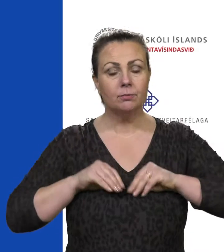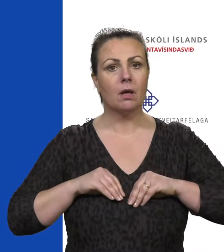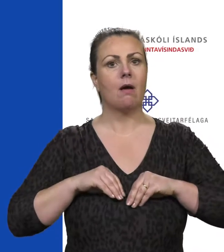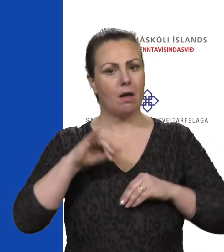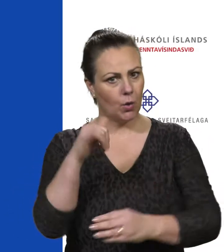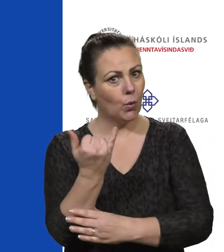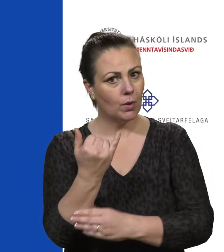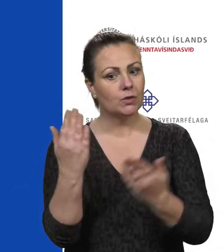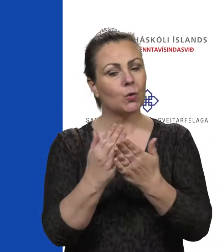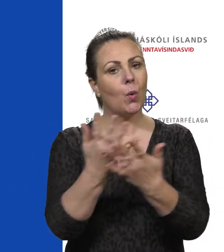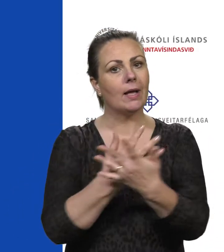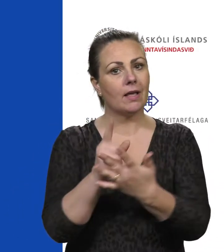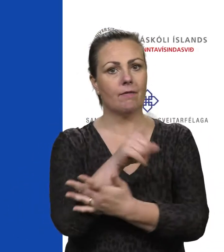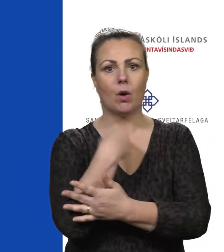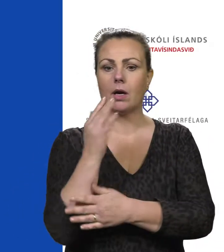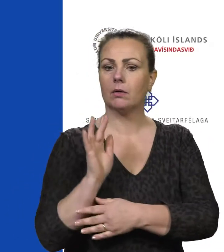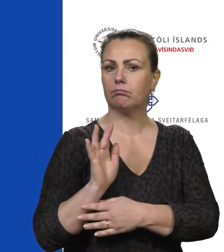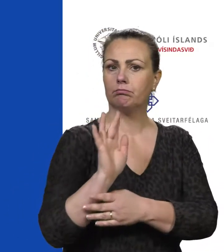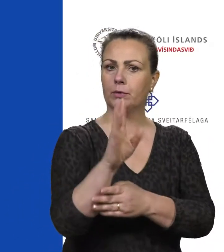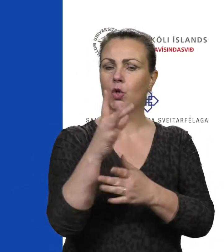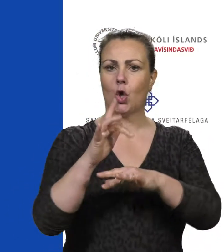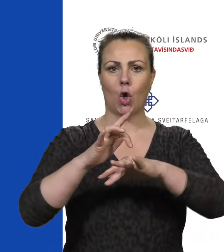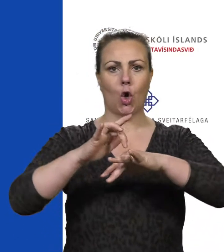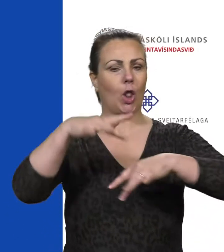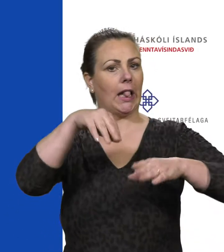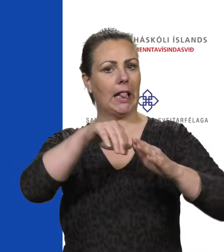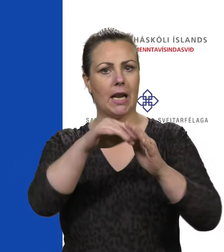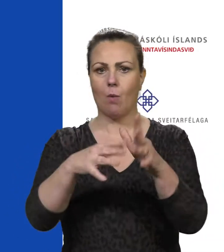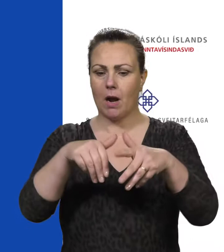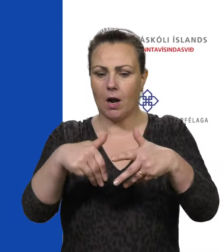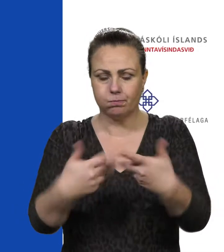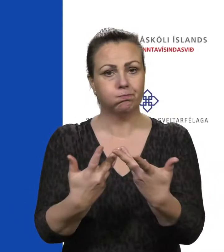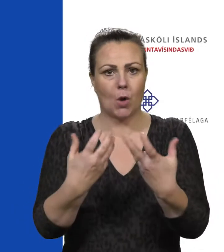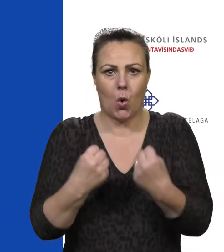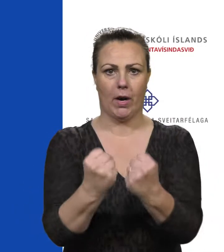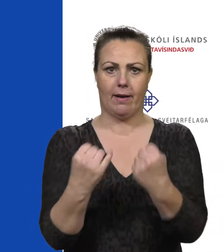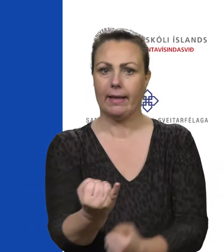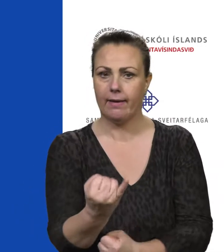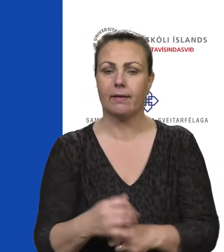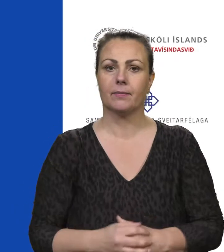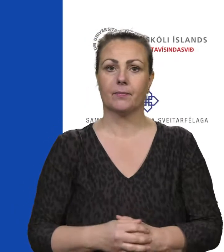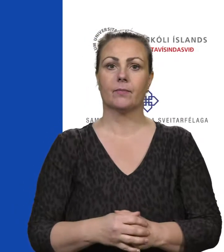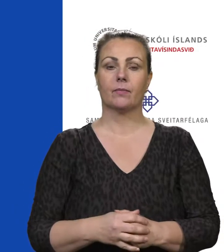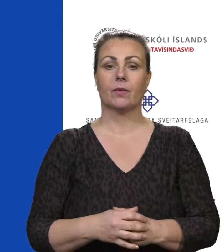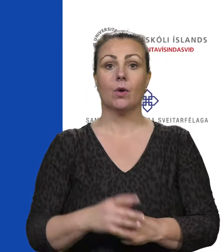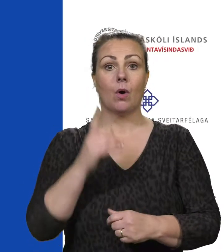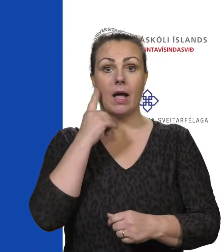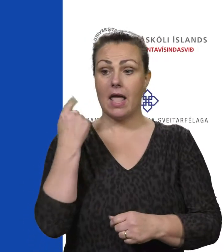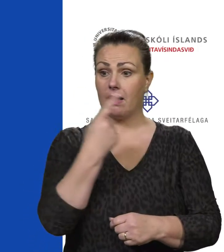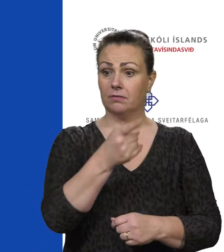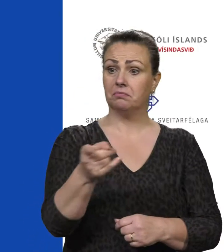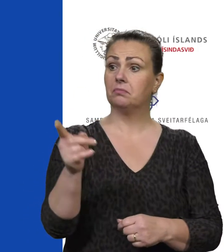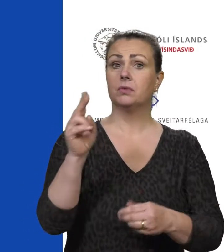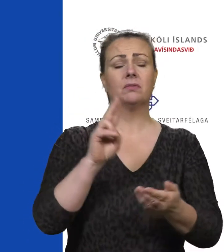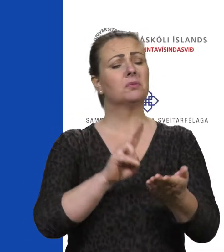skólakerfi og það er óbúðslegt gullnáma af óvirkjari orku. Og ef einhverju spurðu að